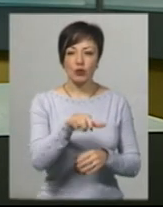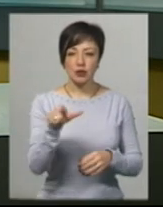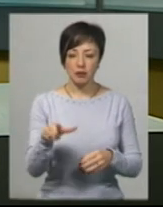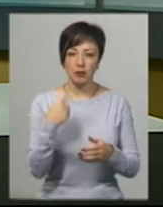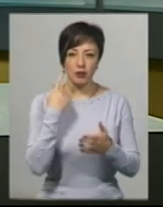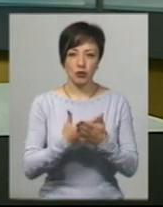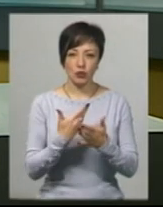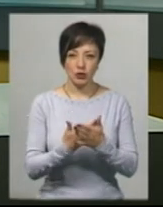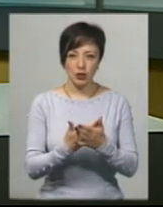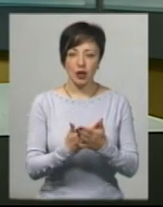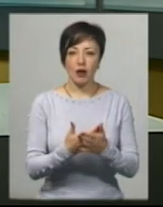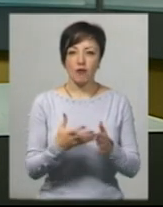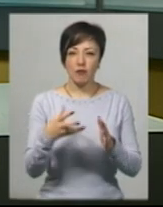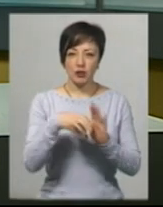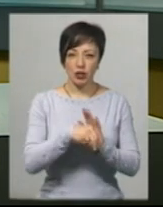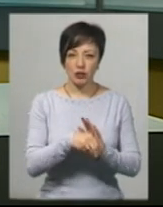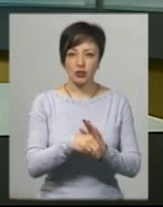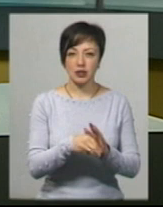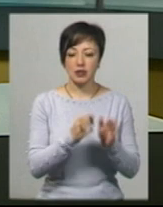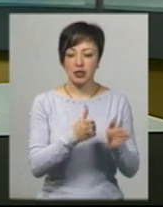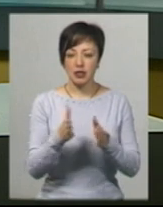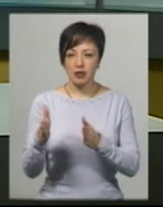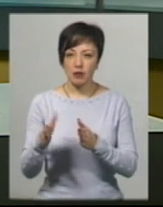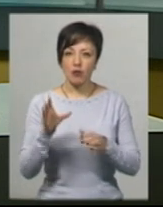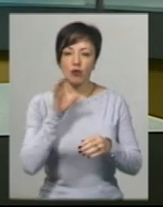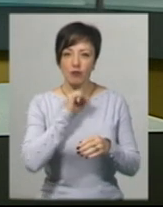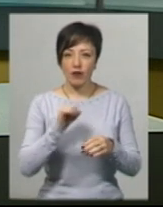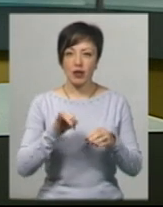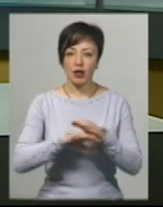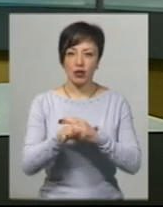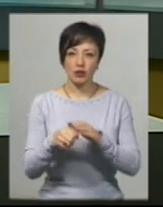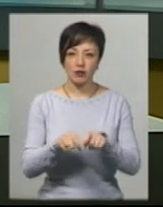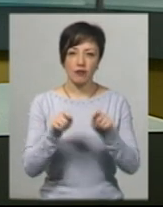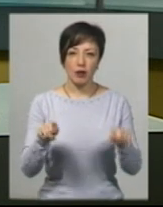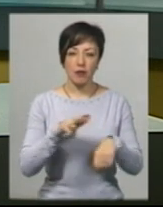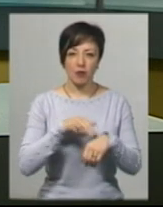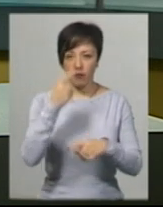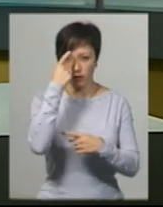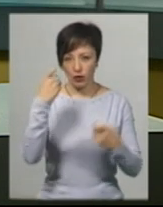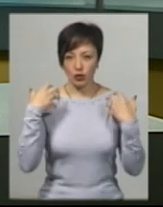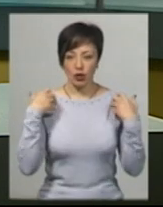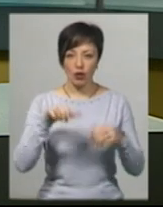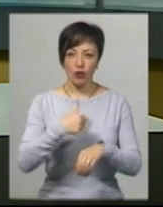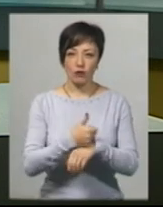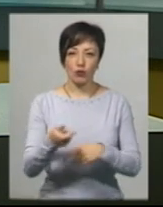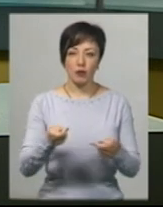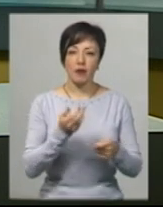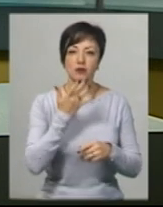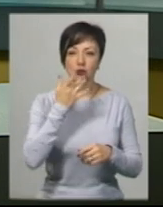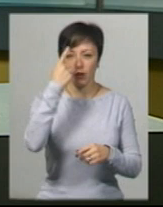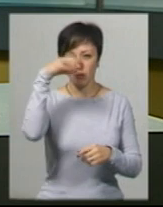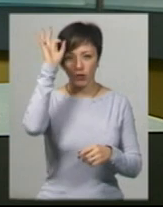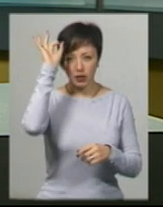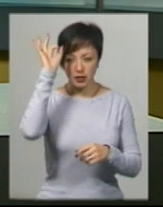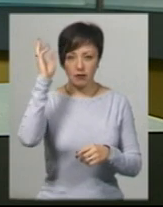причетності до серійних пограбувань та крадіжок викрили хмельницькі правоохоронці. Про це повідомив начальник головного управління національної